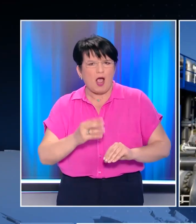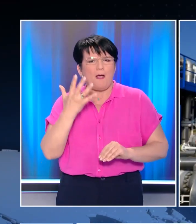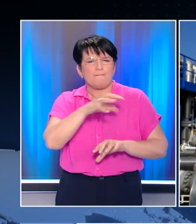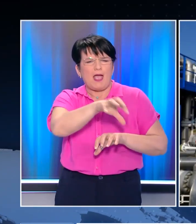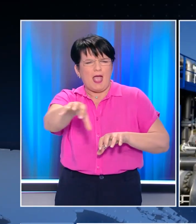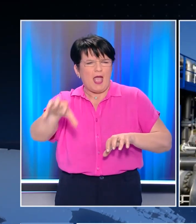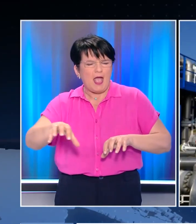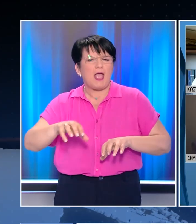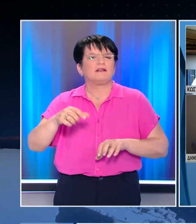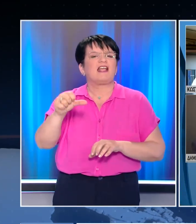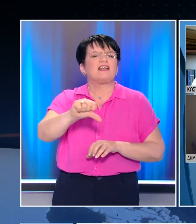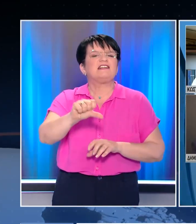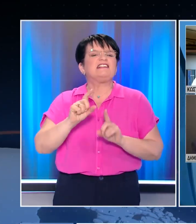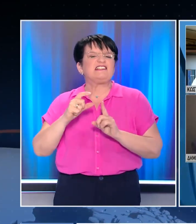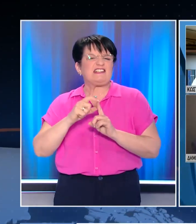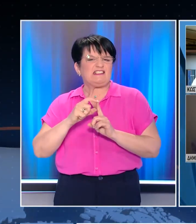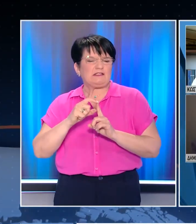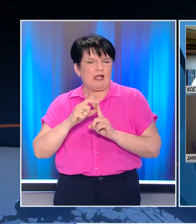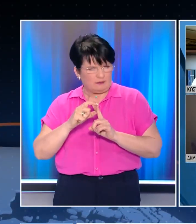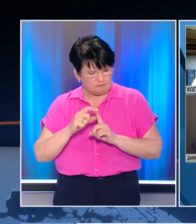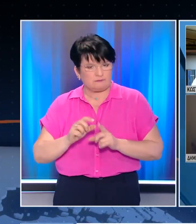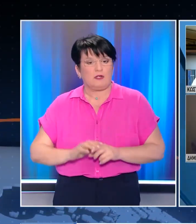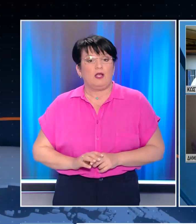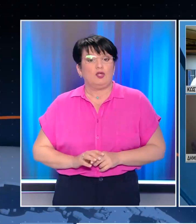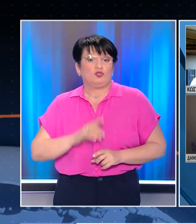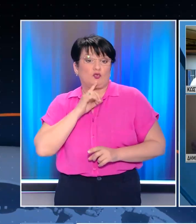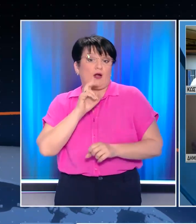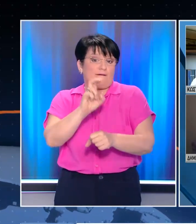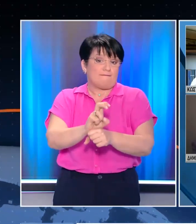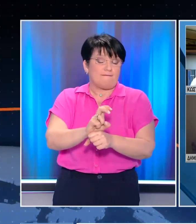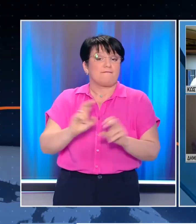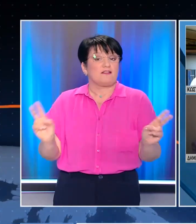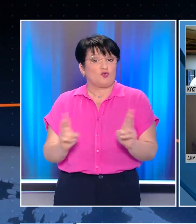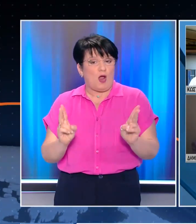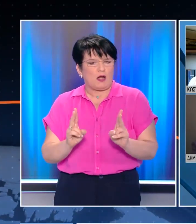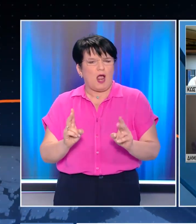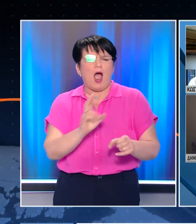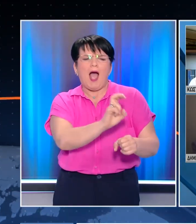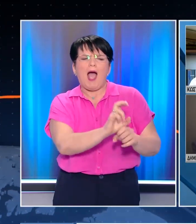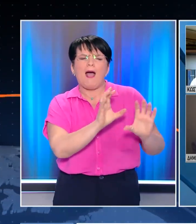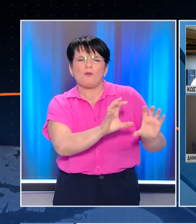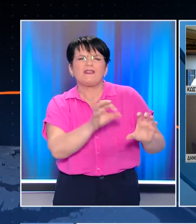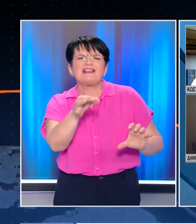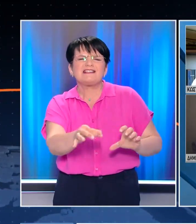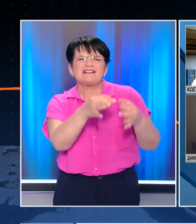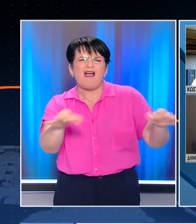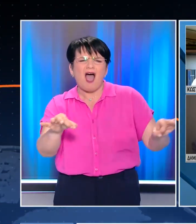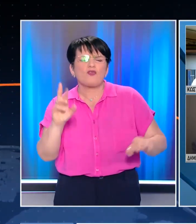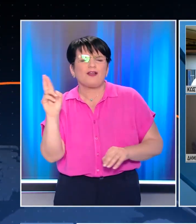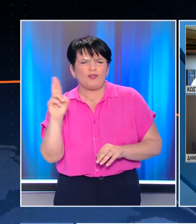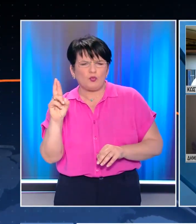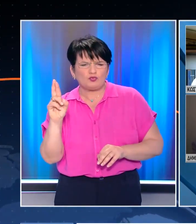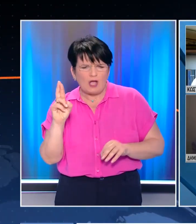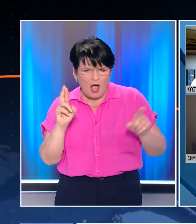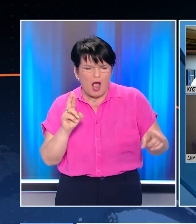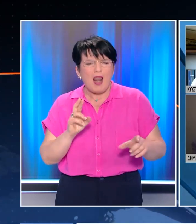ηλεκτροπαραγωγής με ντίζελ. Το απόφευμα περίπου από φυσικό αέριο είναι ότι έχουμε στις αποφήκεις της Ρεβιθούς σας αλλά εκτός από αυτό